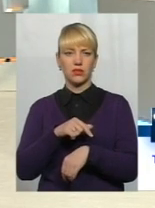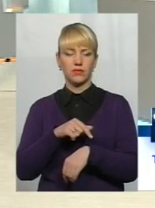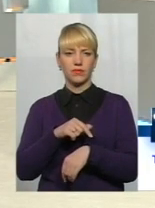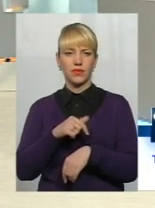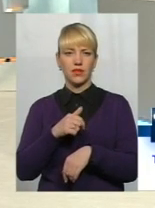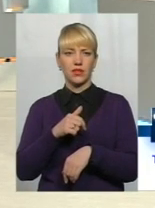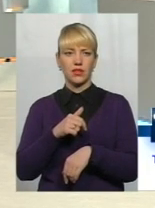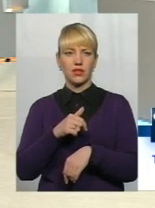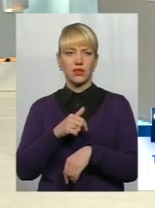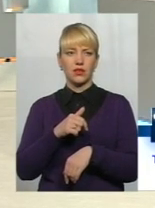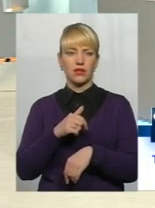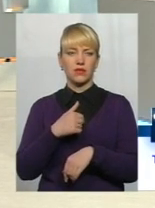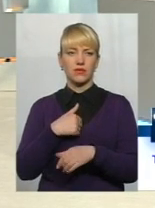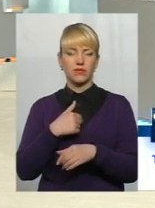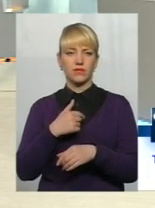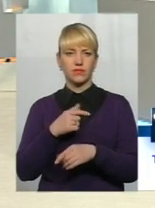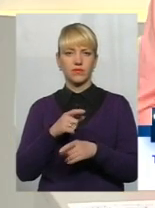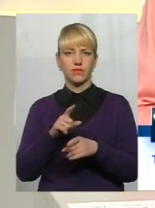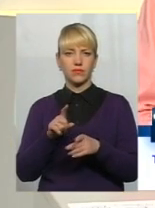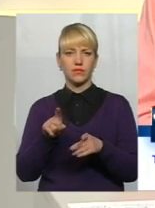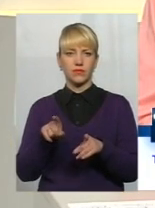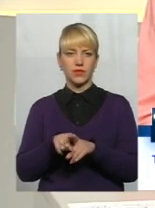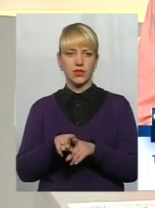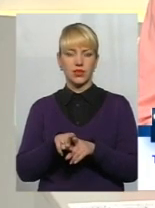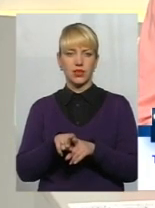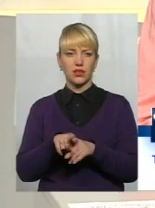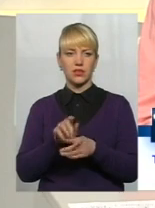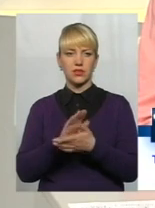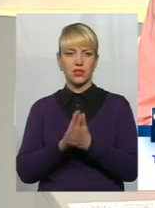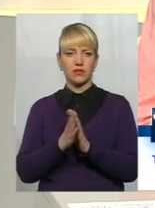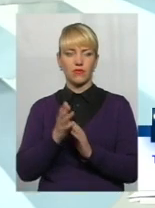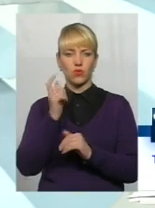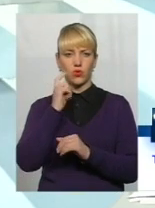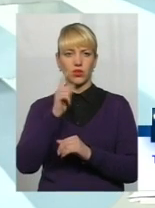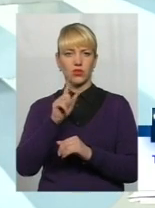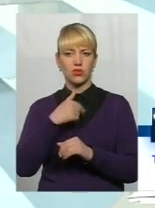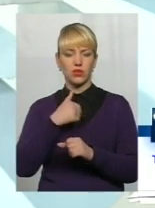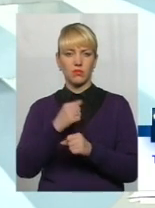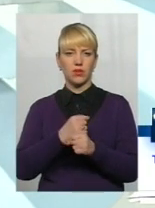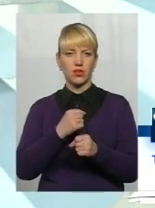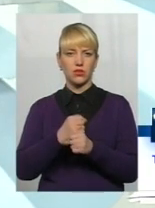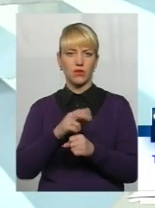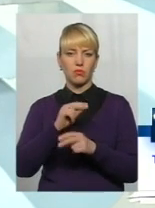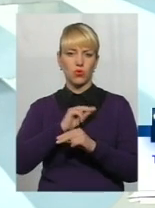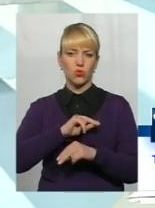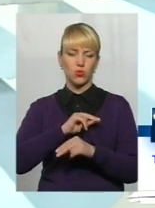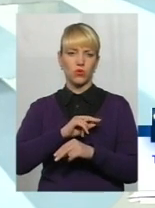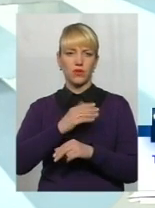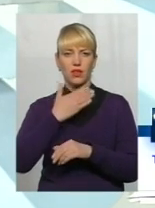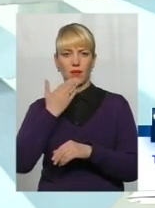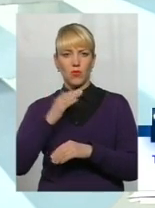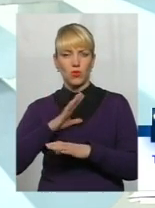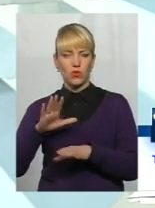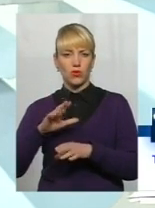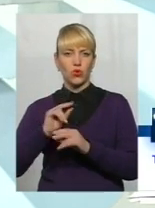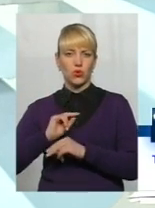так, як мені 37 років. І так складалося в нашій Україні, що я працював і бувало і потрудові, і нетрудові. Ну, ви знаєте,